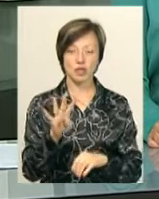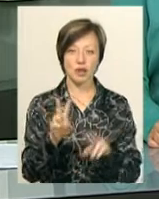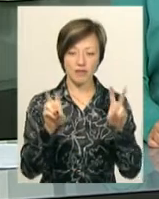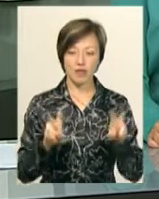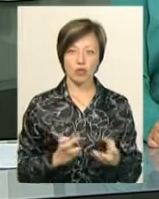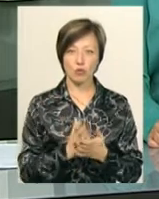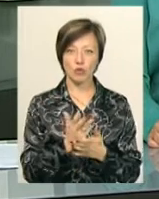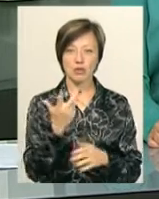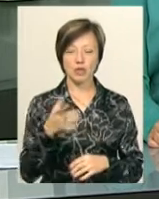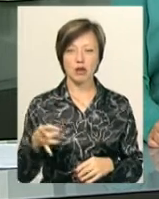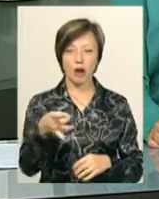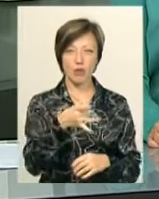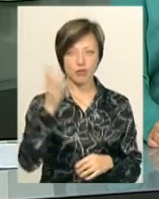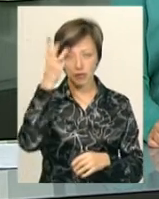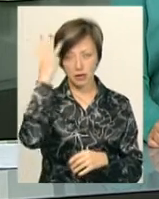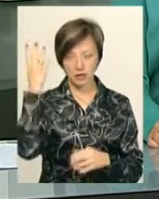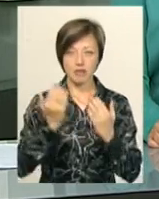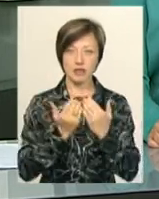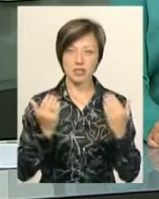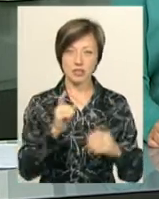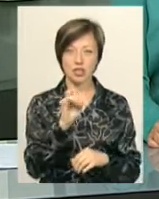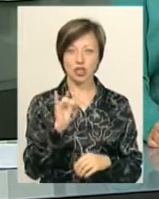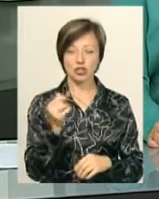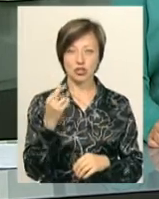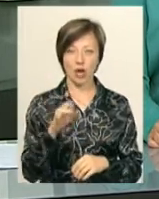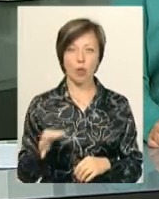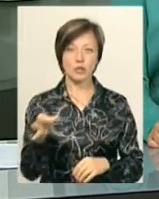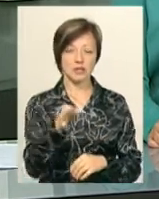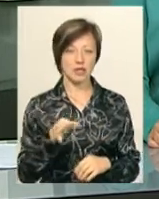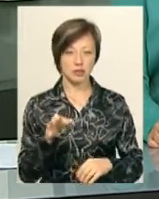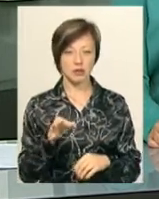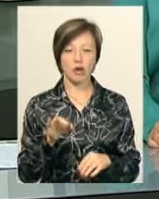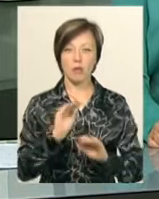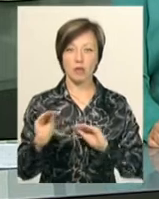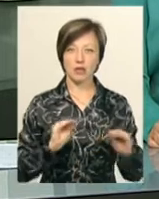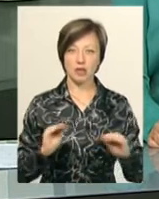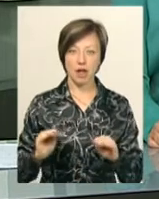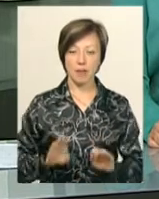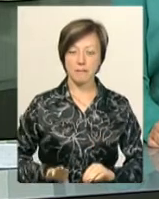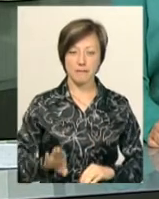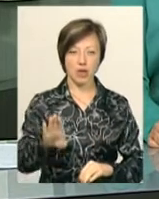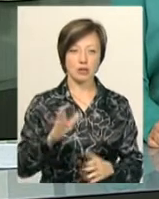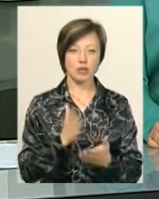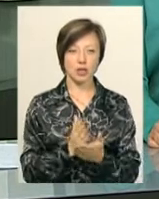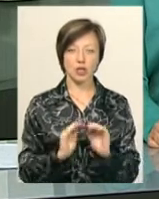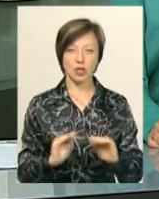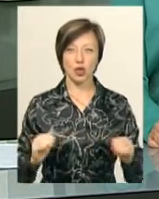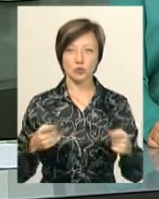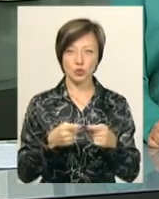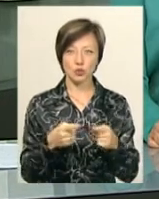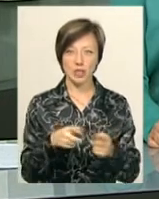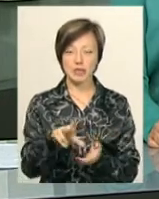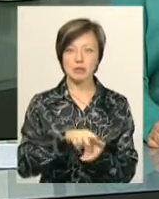жителям трьох мікрорайонів Хмельницького, виставки Заріччя та Озерної. В офісі обладнали пандус, є дитячий куточок. А